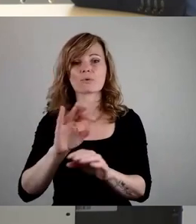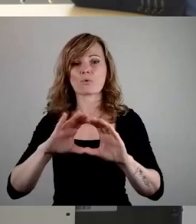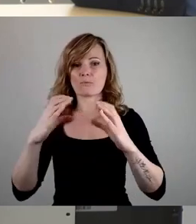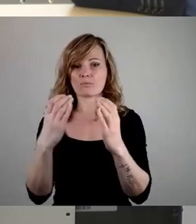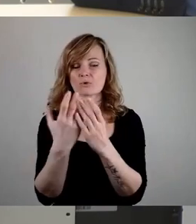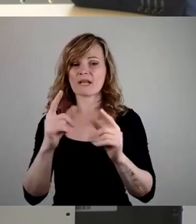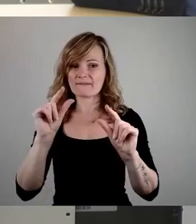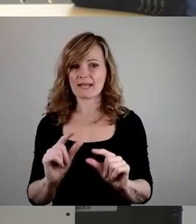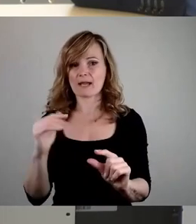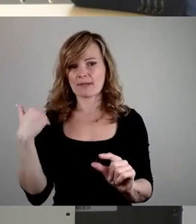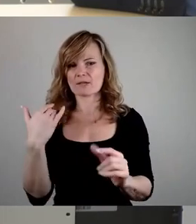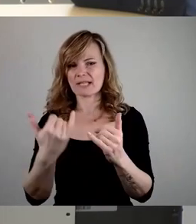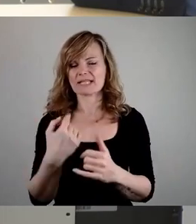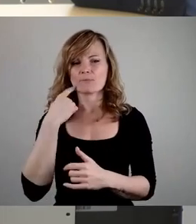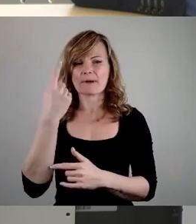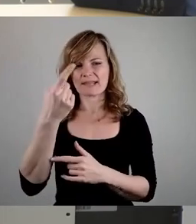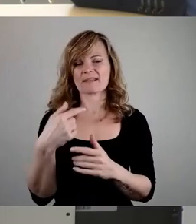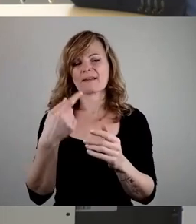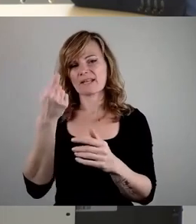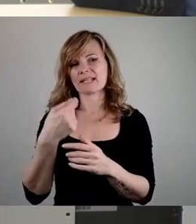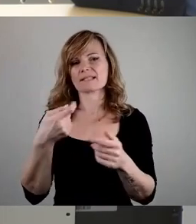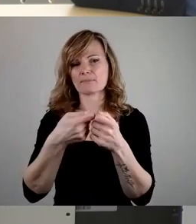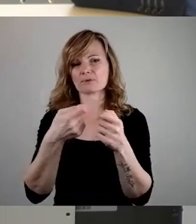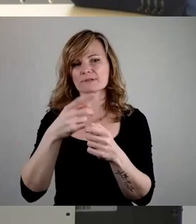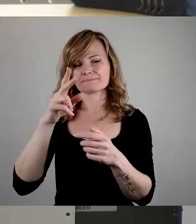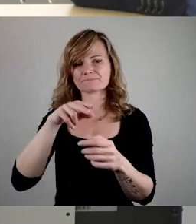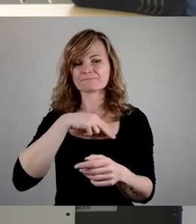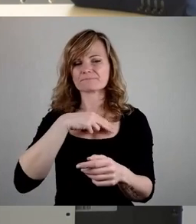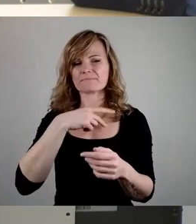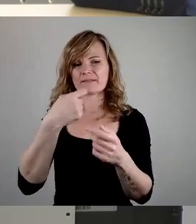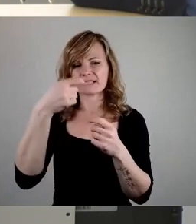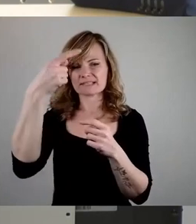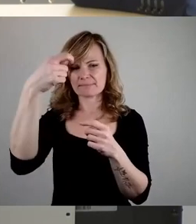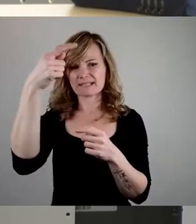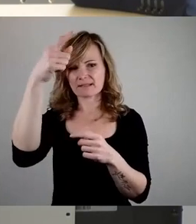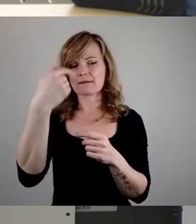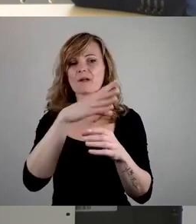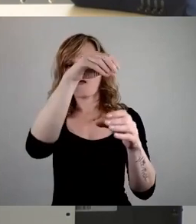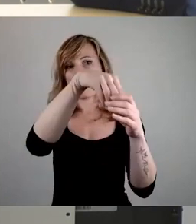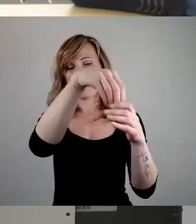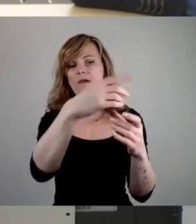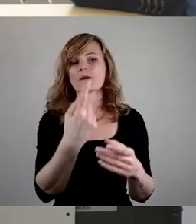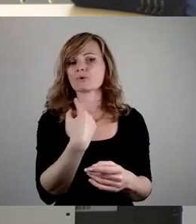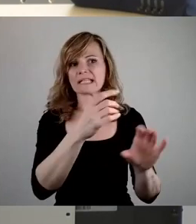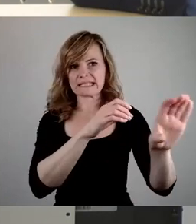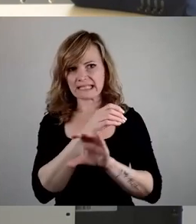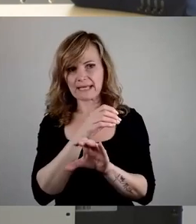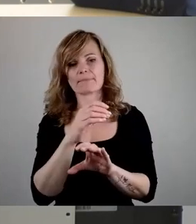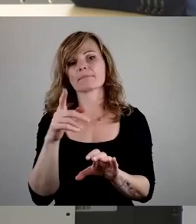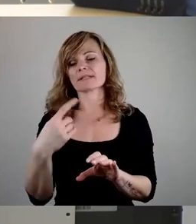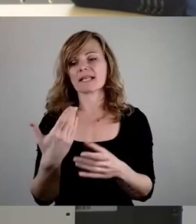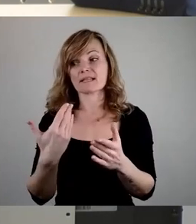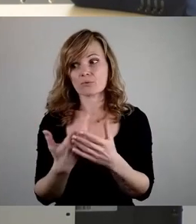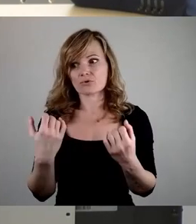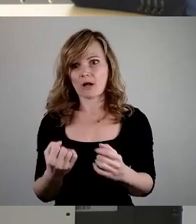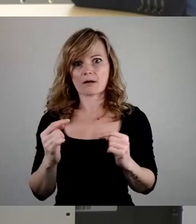der Ansicht, das im Landeshaushalt einstecken zu wollen und eben nicht an die Kommunen weitergeben zu wollen. Dann würden wir hier manche Diskussionen, glaube ich, auch nicht so miteinander